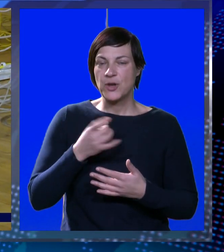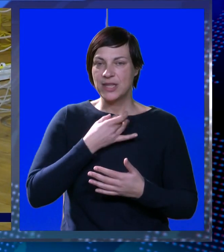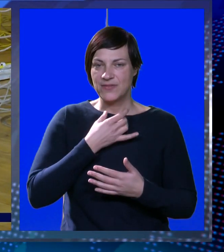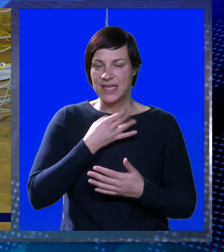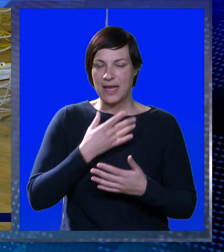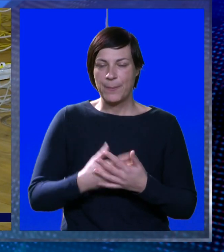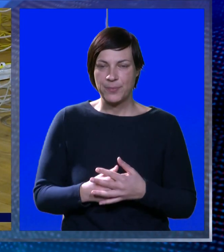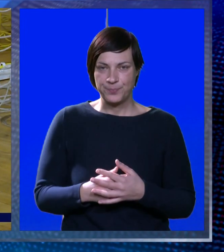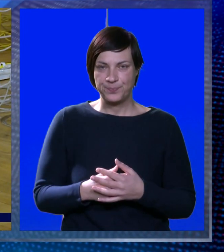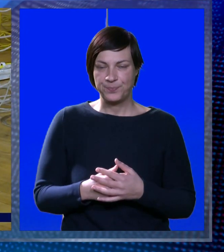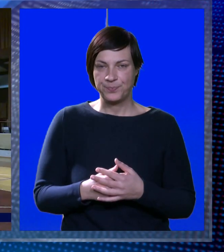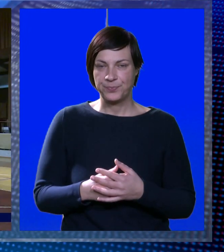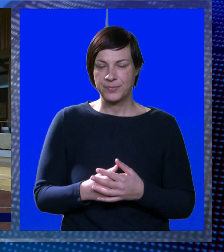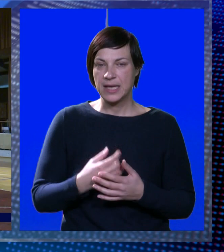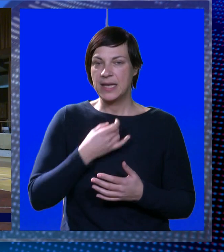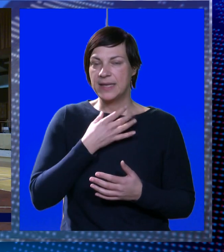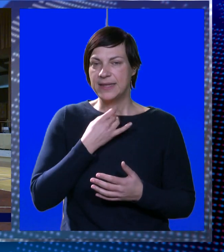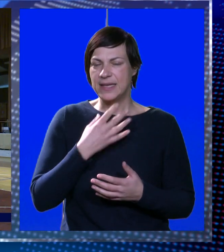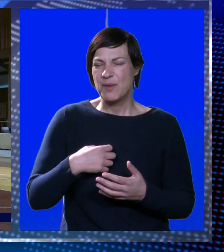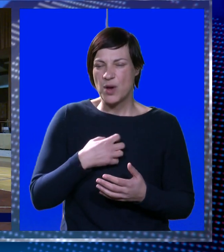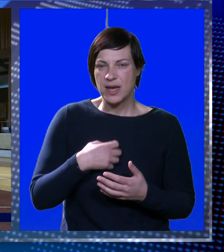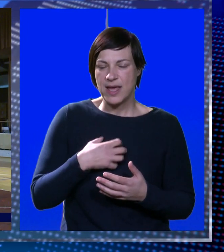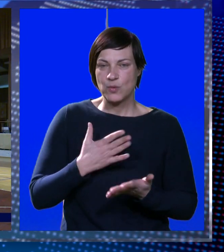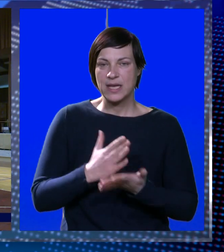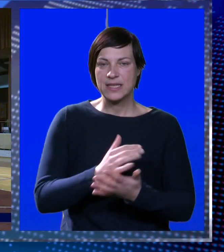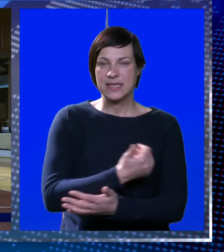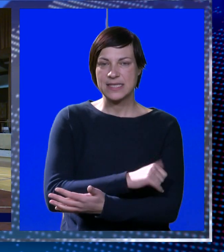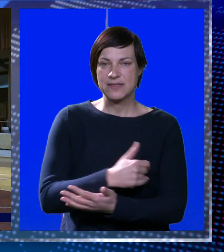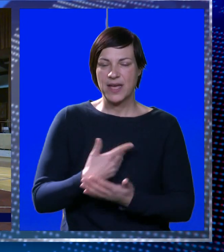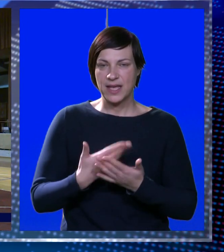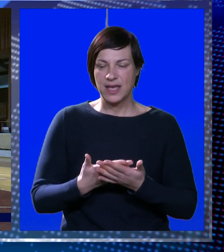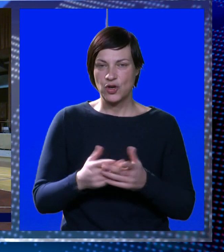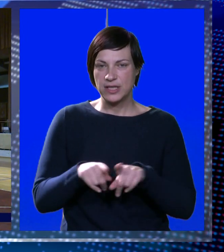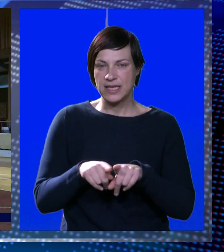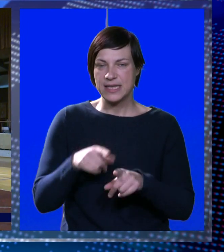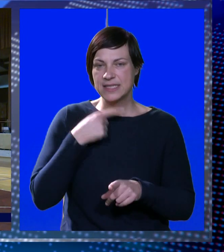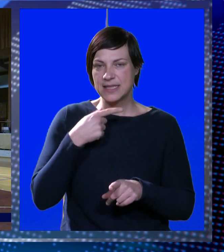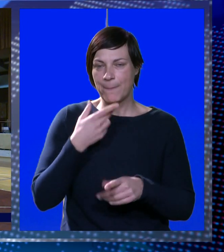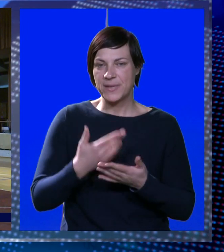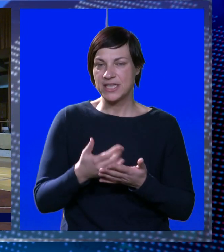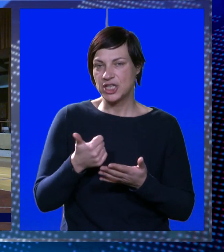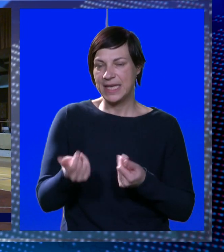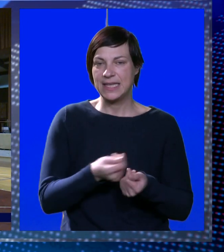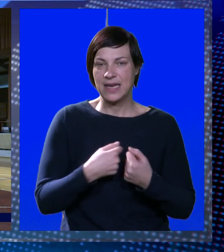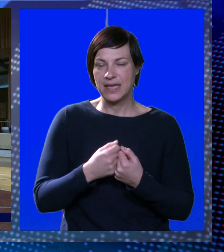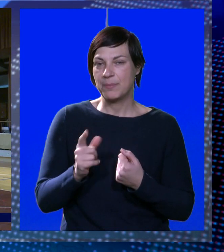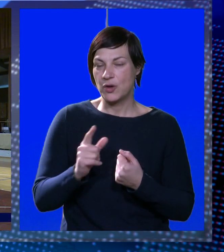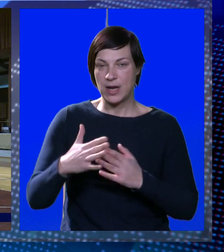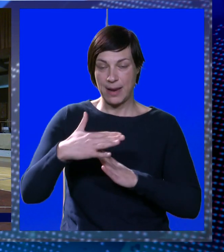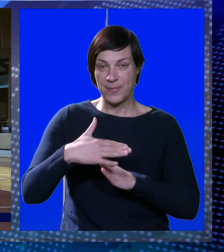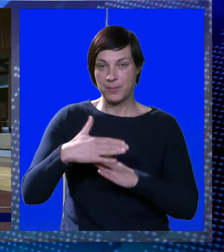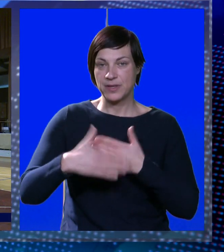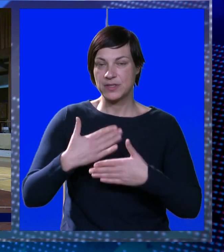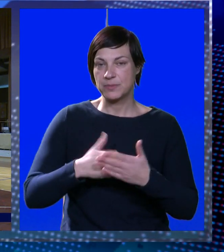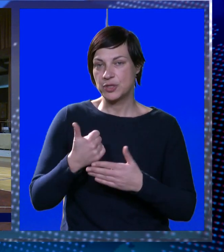protiv Futsal Dinama. Dinamo je posebno neugodan i svake godine je ista priča s Dinamom. Dinamo je jedina ekipa koja ne pravi